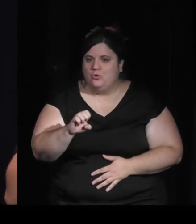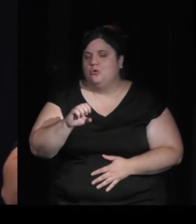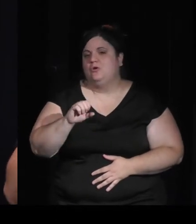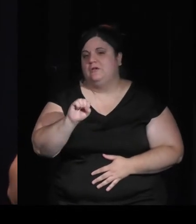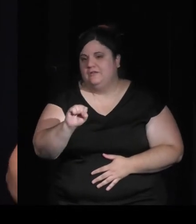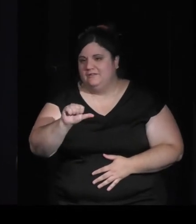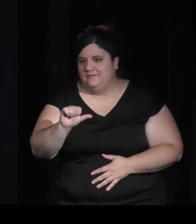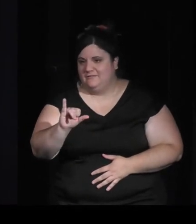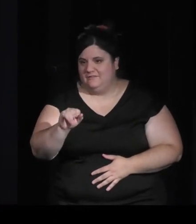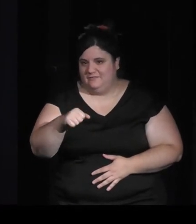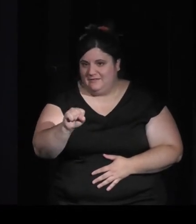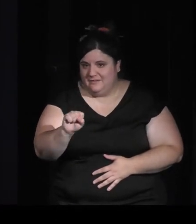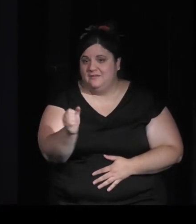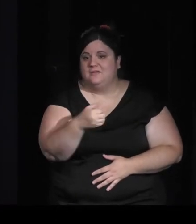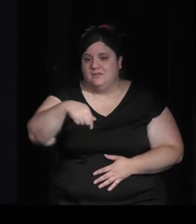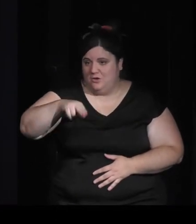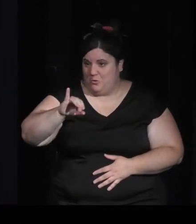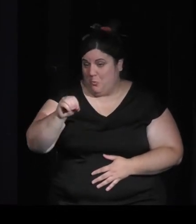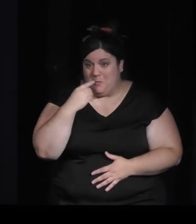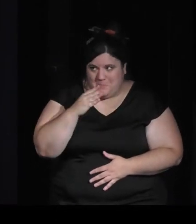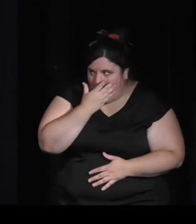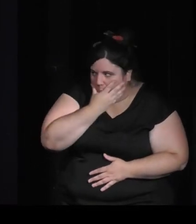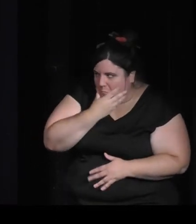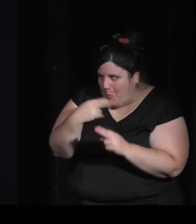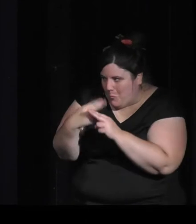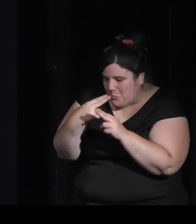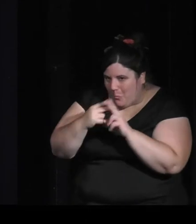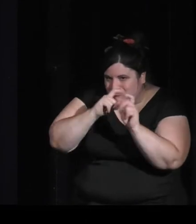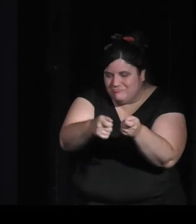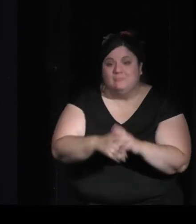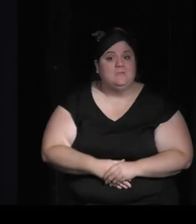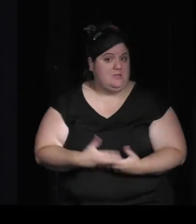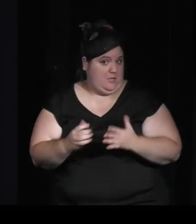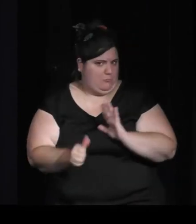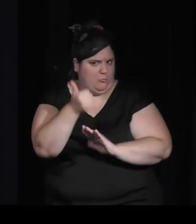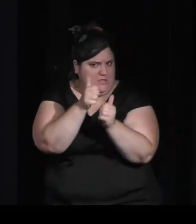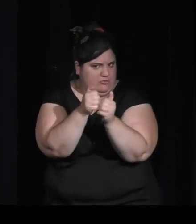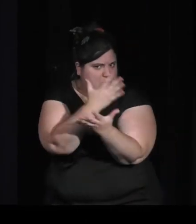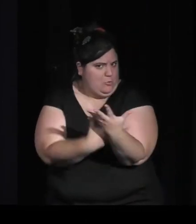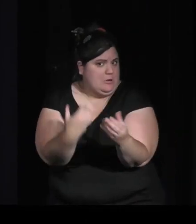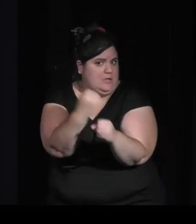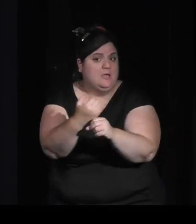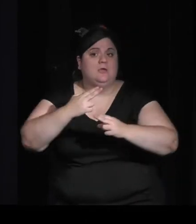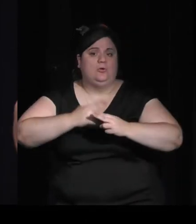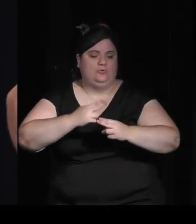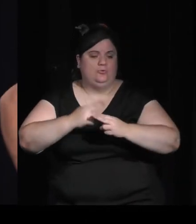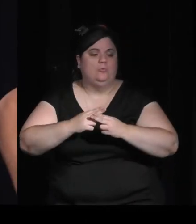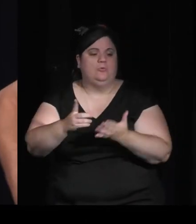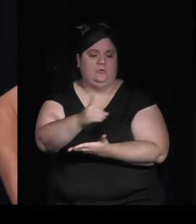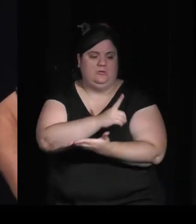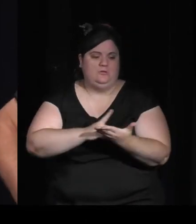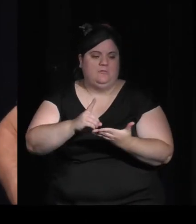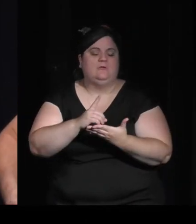qui s'appelle Dordogne. Alors il y a surtout pas mal de gens qui savent peut-être de quoi on parle parce que la première